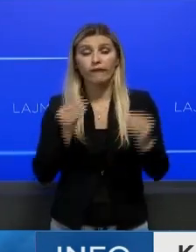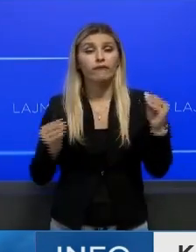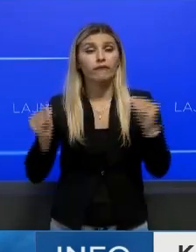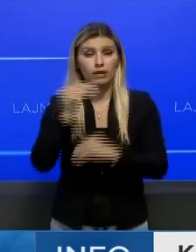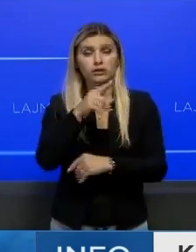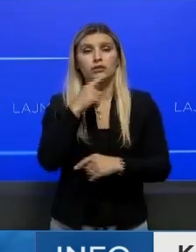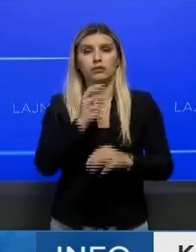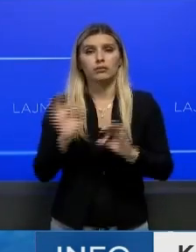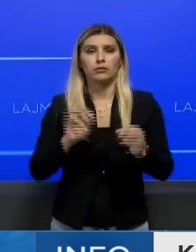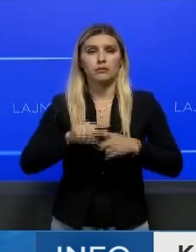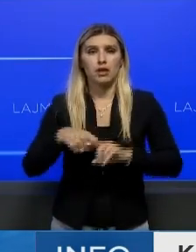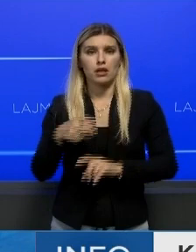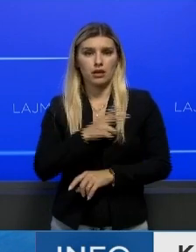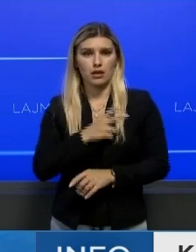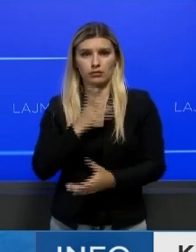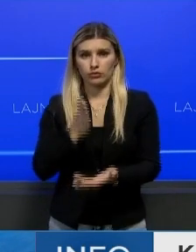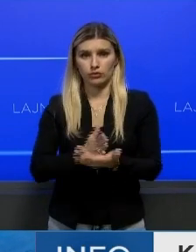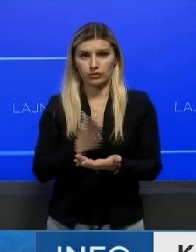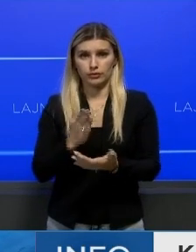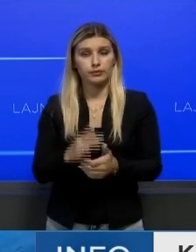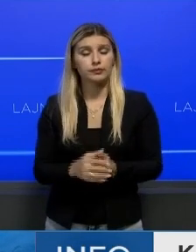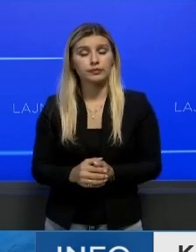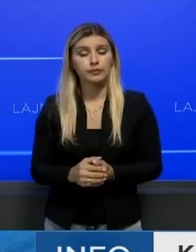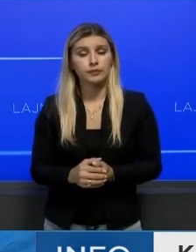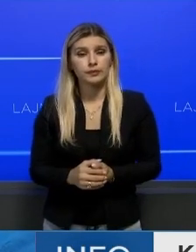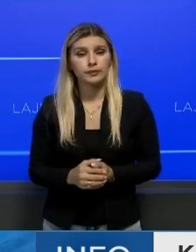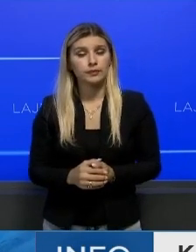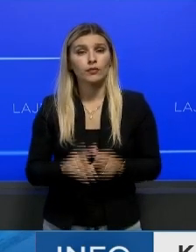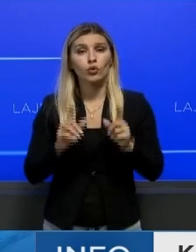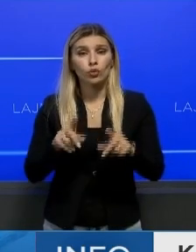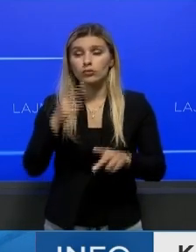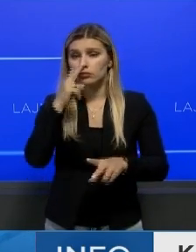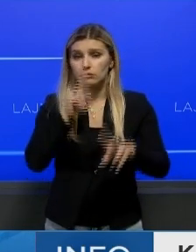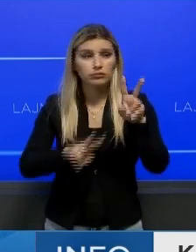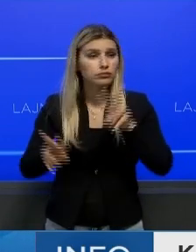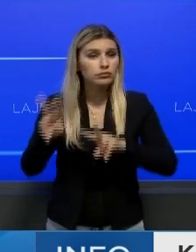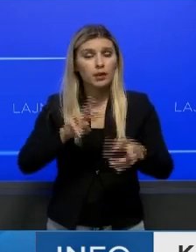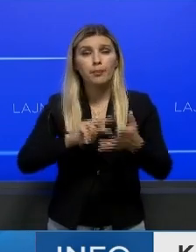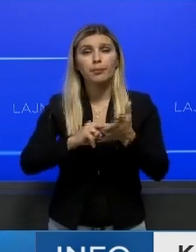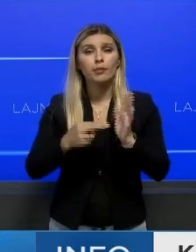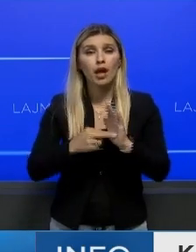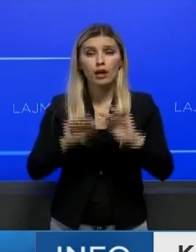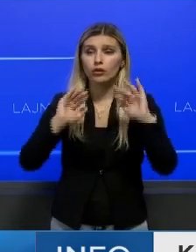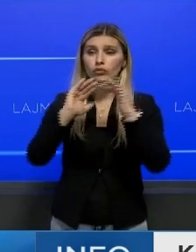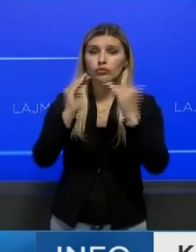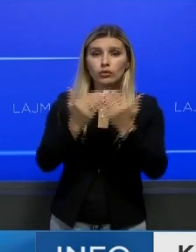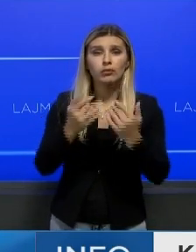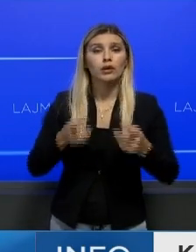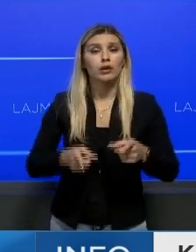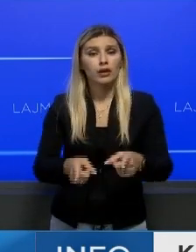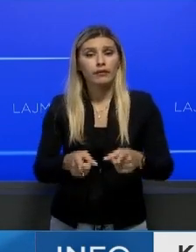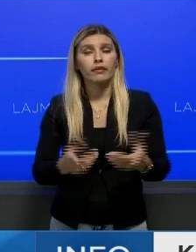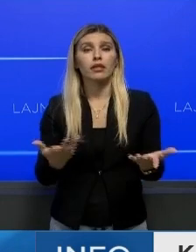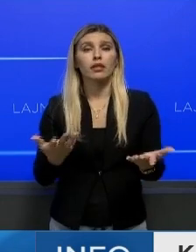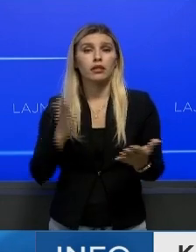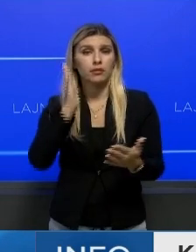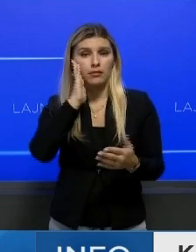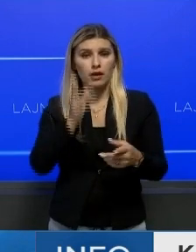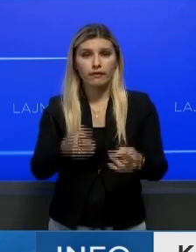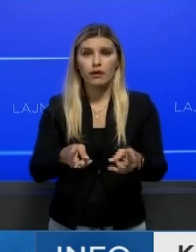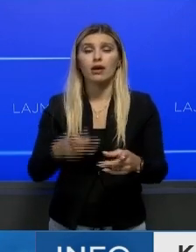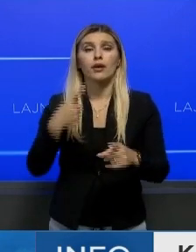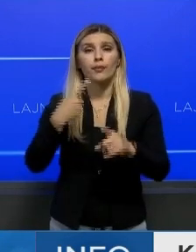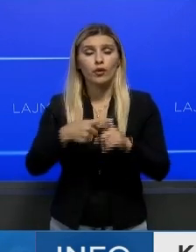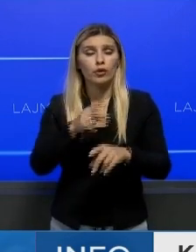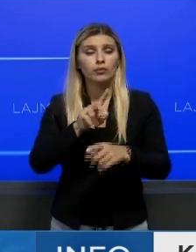janë të mobilizuar. Të rishikojmë hapsirat infrastrukturën që kemi në dispozicion, pajisit mbrojse për personal